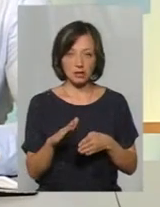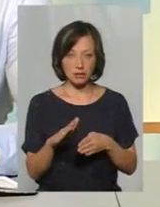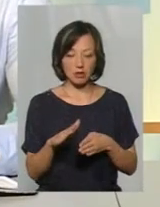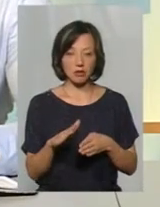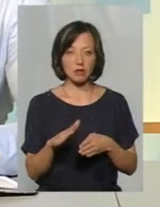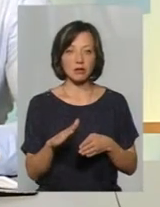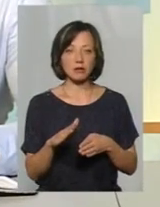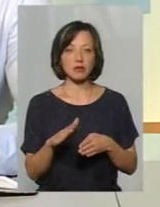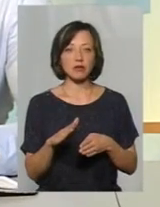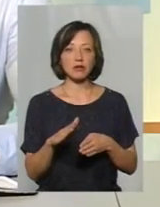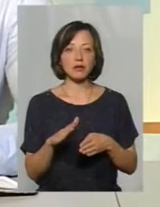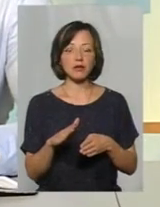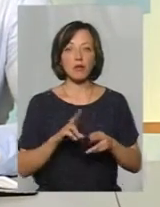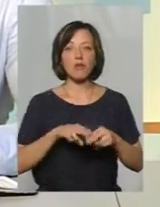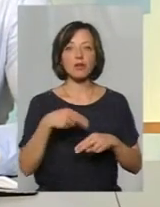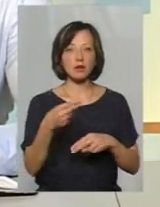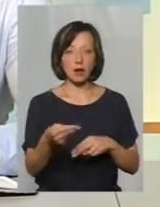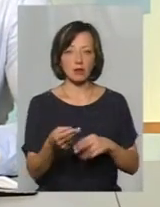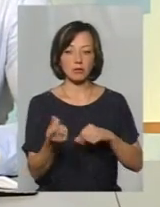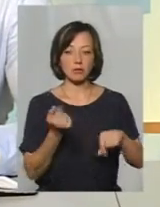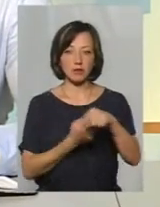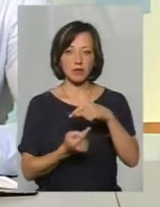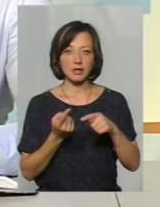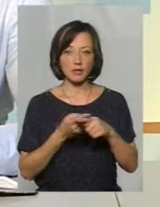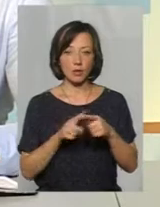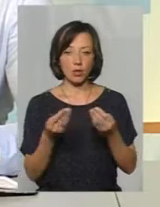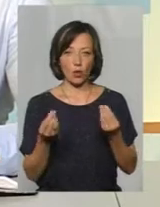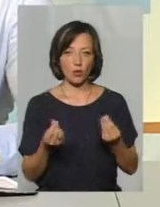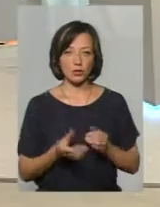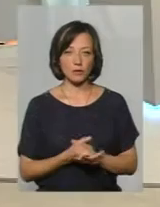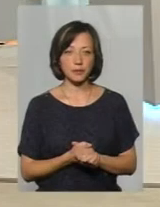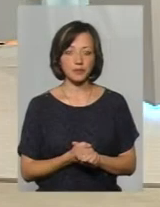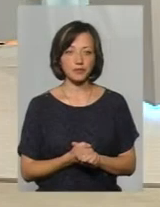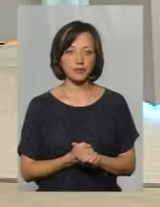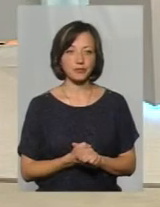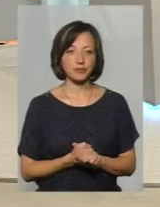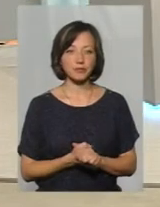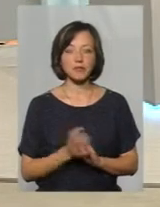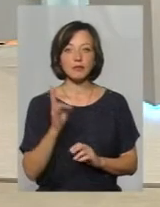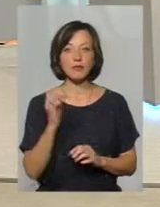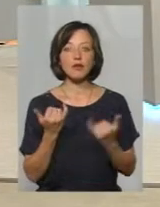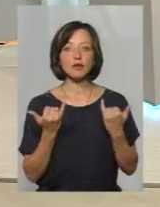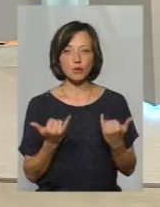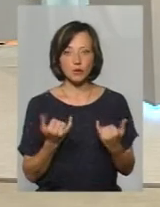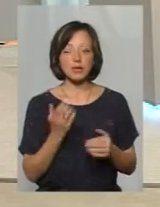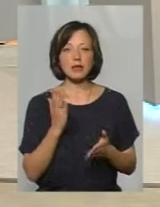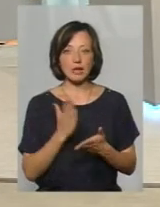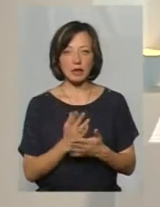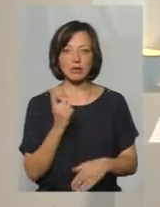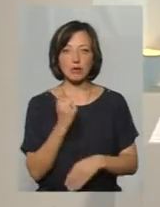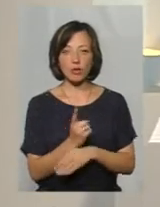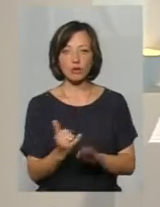ніби, повертається підприємцю цих коштів потрачених. На сьогодні ще діє заборона на